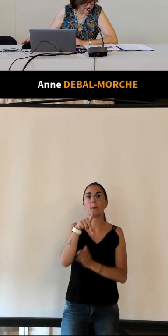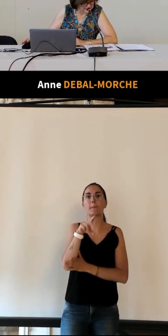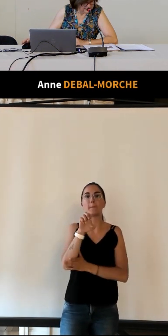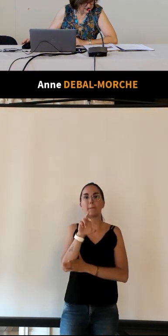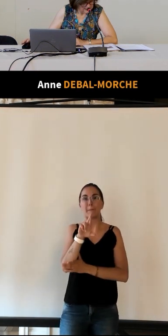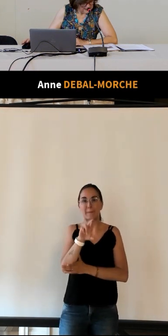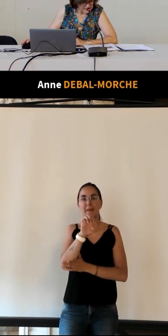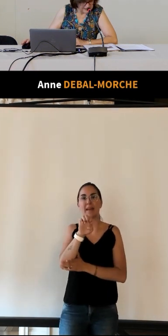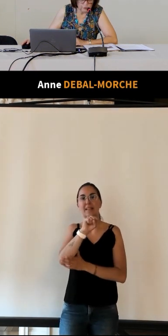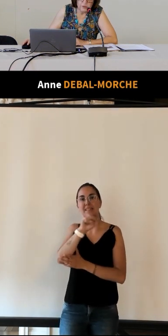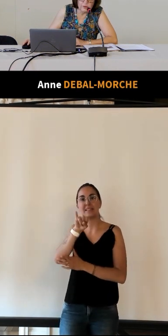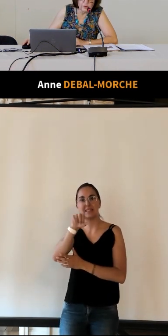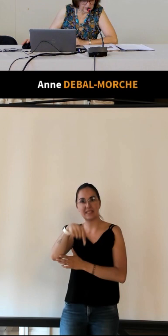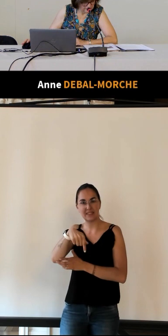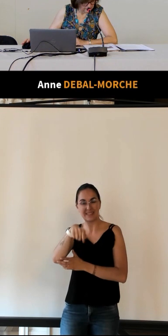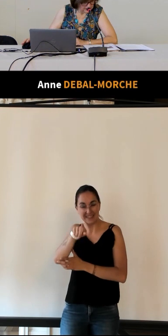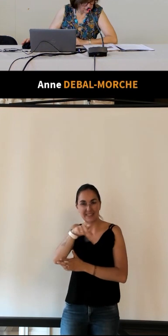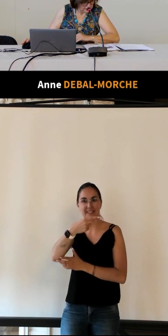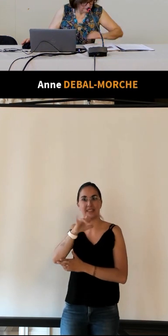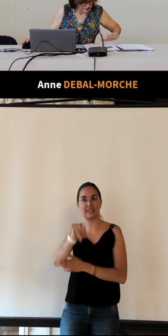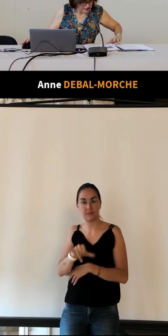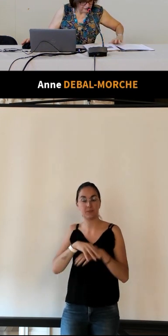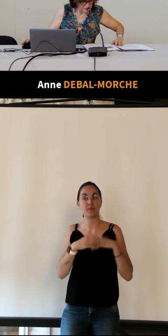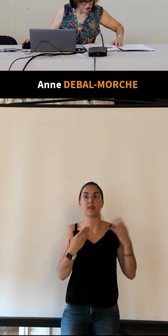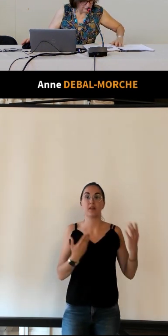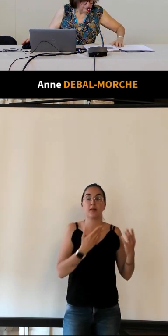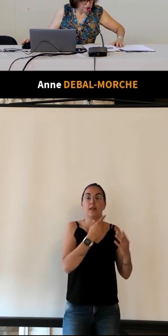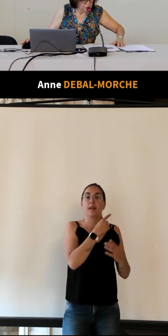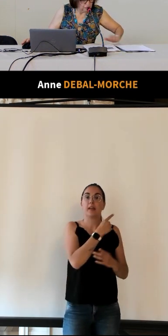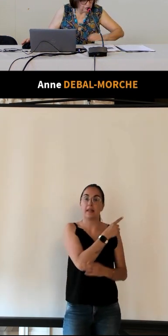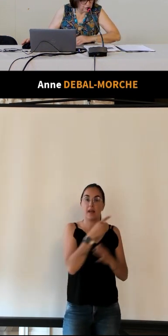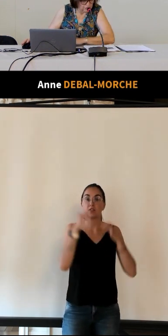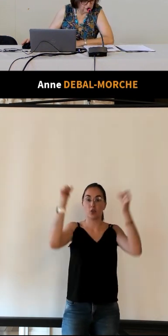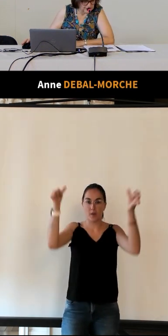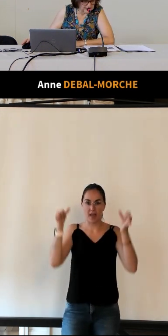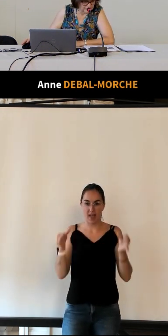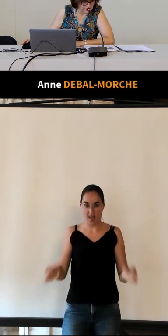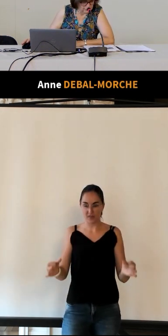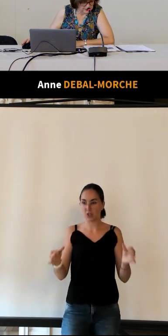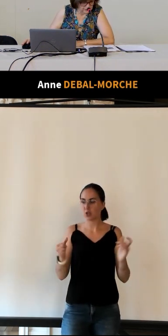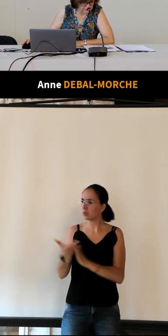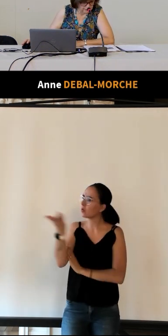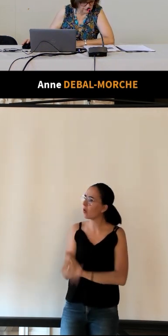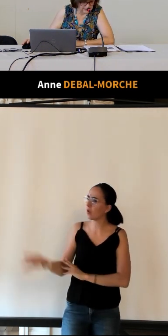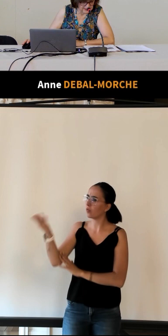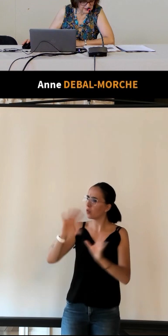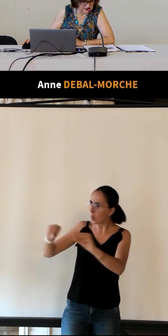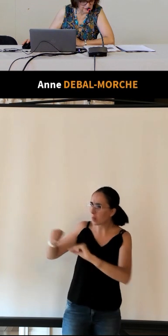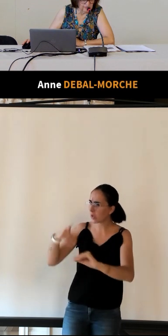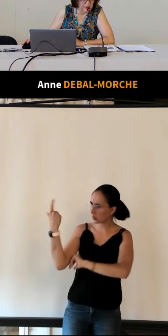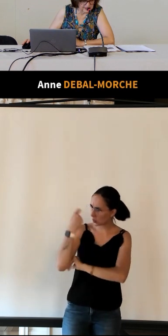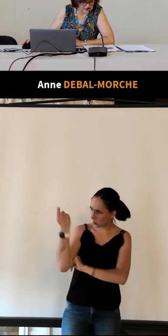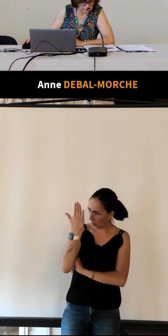Silex et donc sur la fiche Tourangeau connaissez-vous les musées de votre province